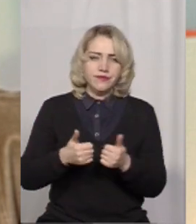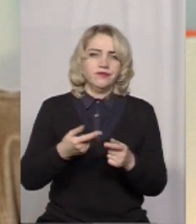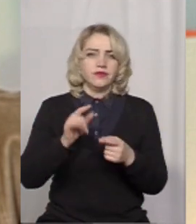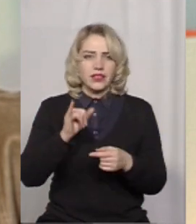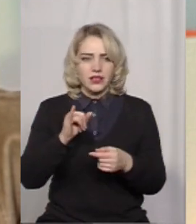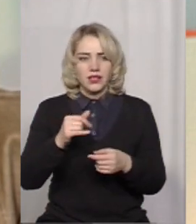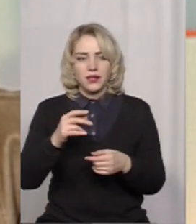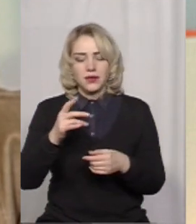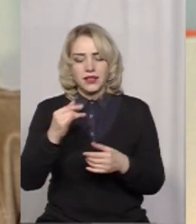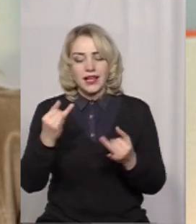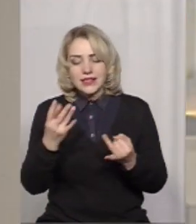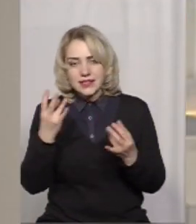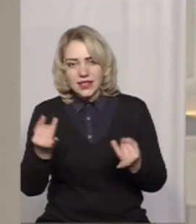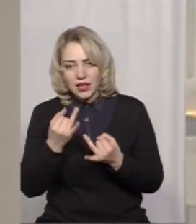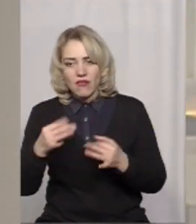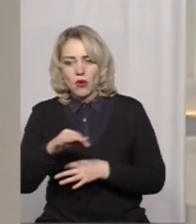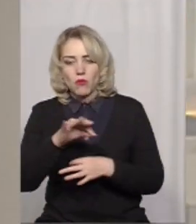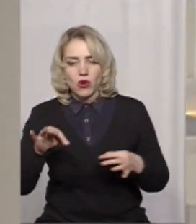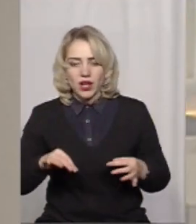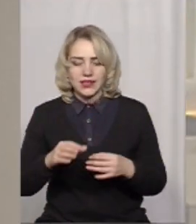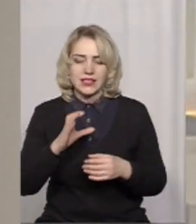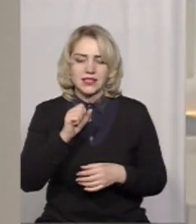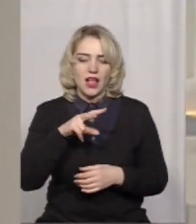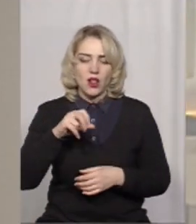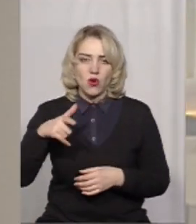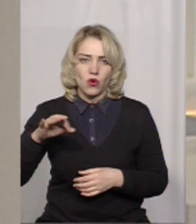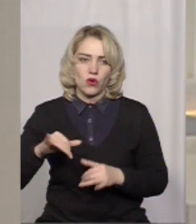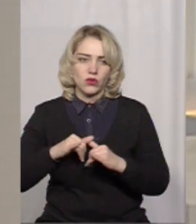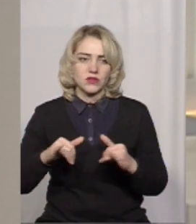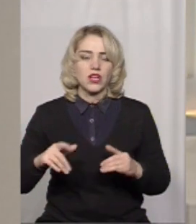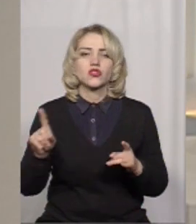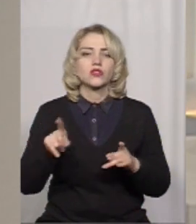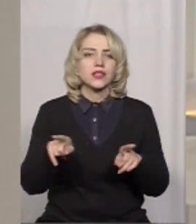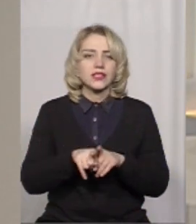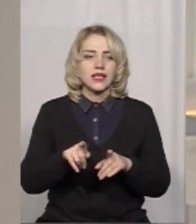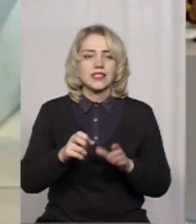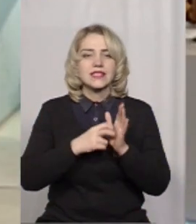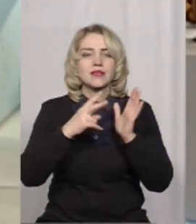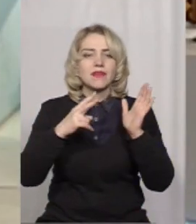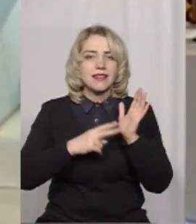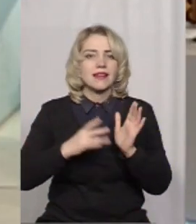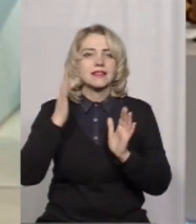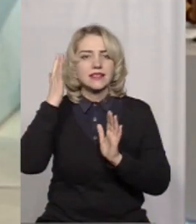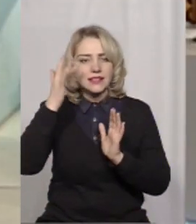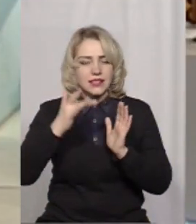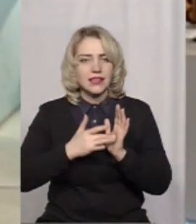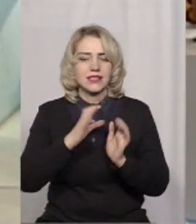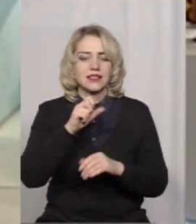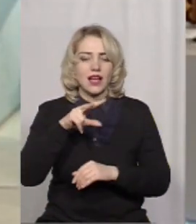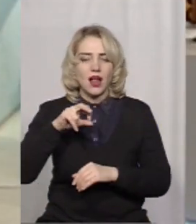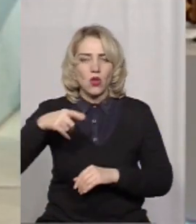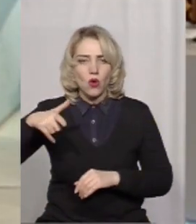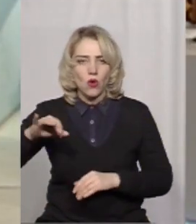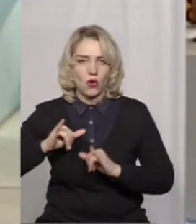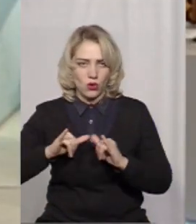проєктів зі сталого розвитку. І що ж таке 17 цілей сталого розвитку, пане В'ячеславе? 17 цілей сталого